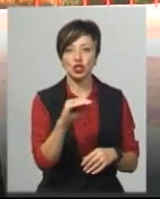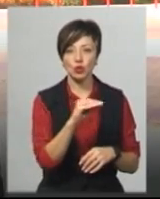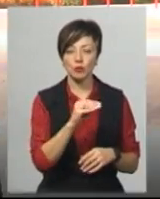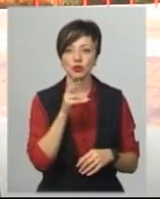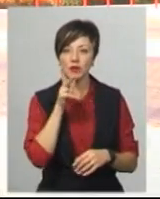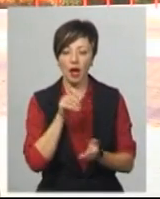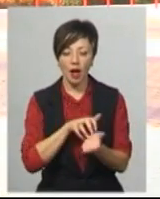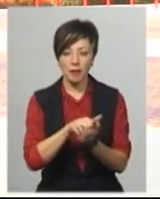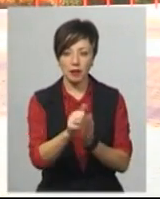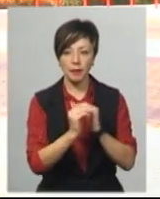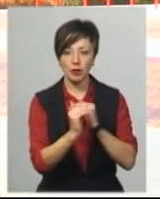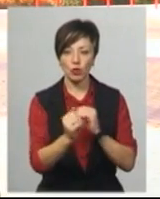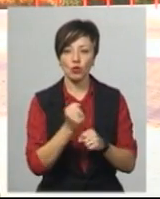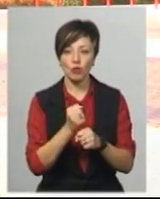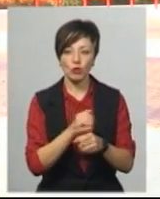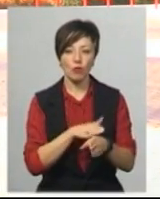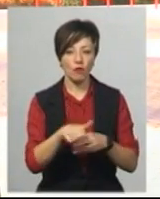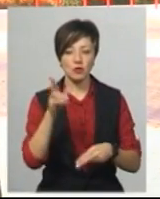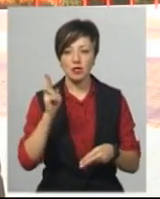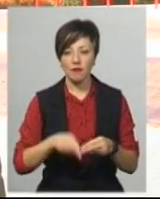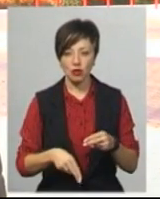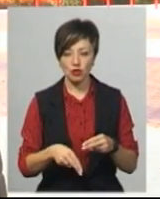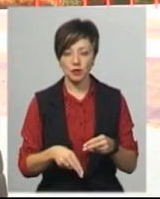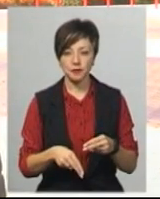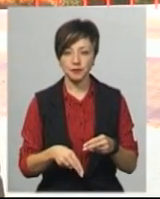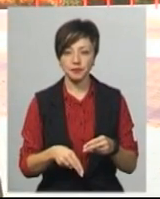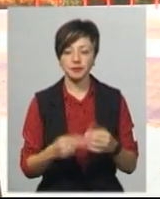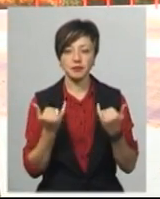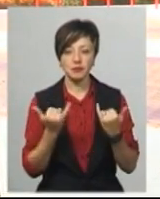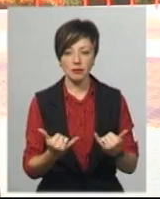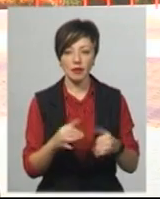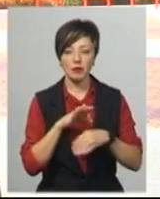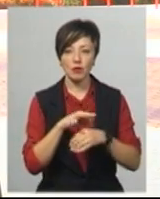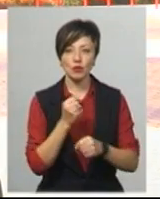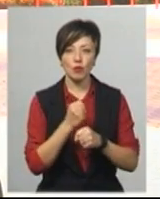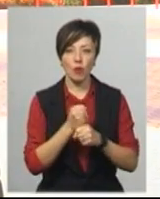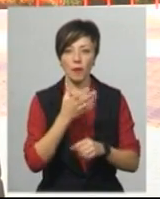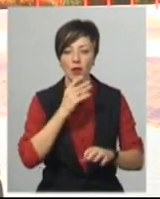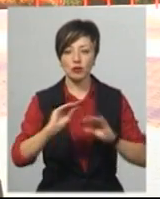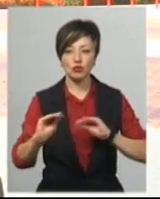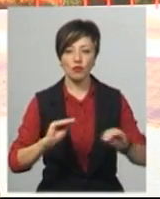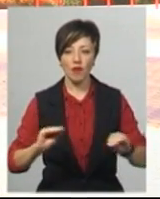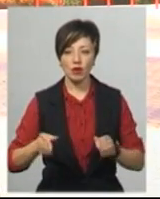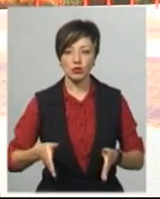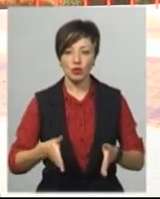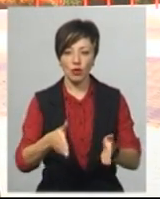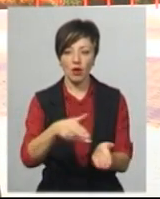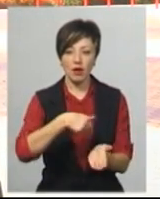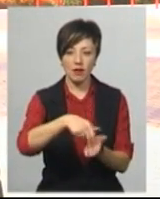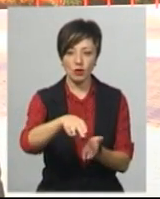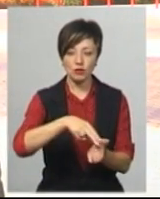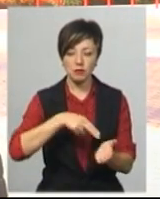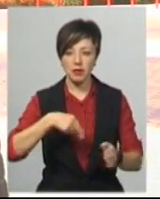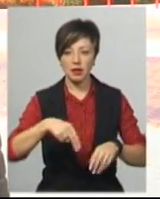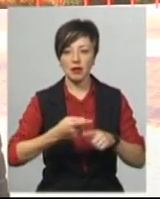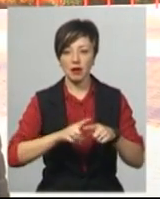асфальтобетонні роботи підрядником повністю завершені. Наразі проводяться роботи по облаштуванню дороги, тобто наноситься дорожня